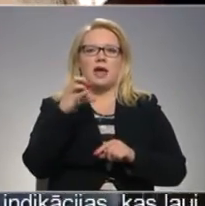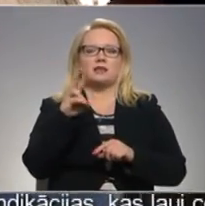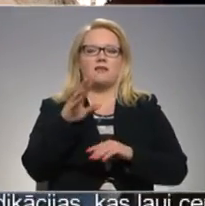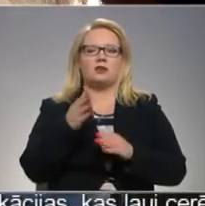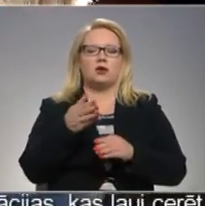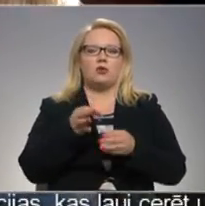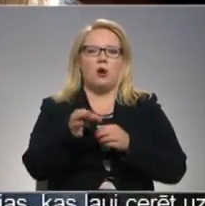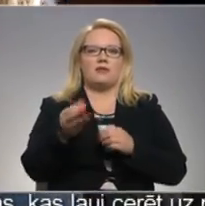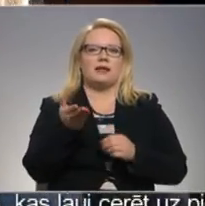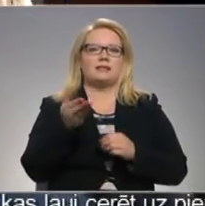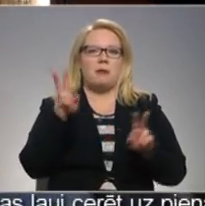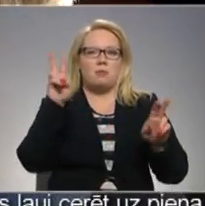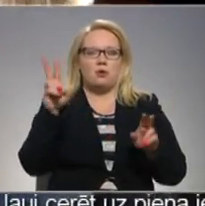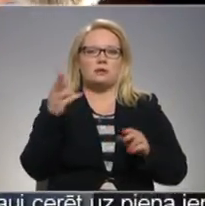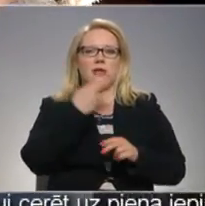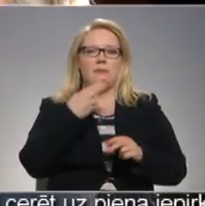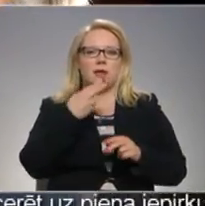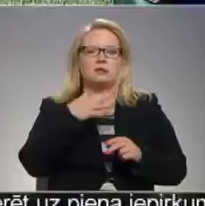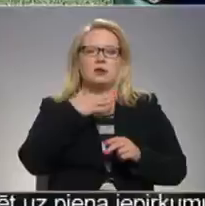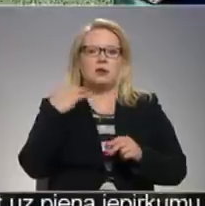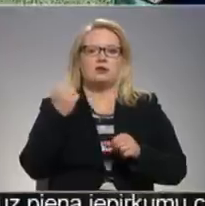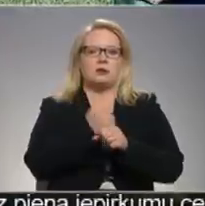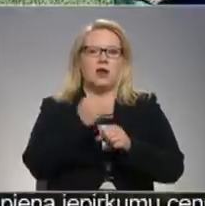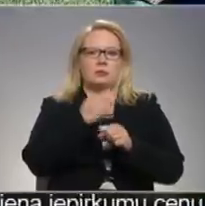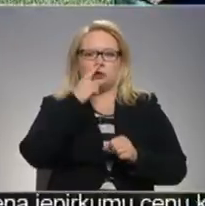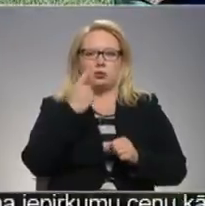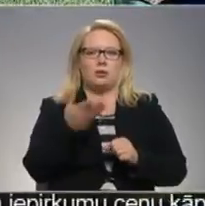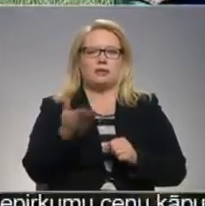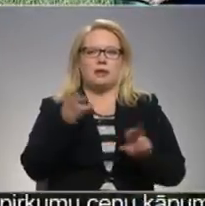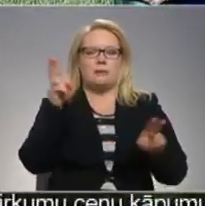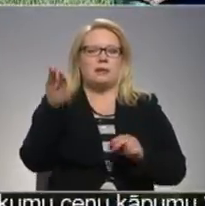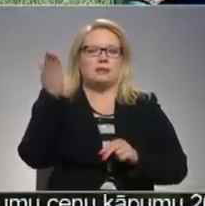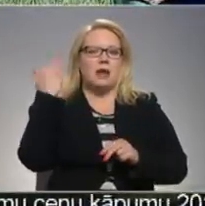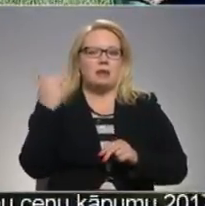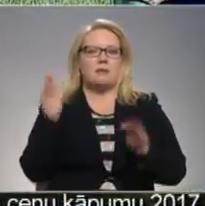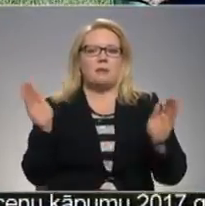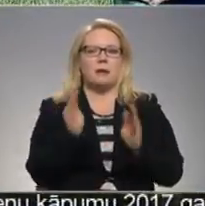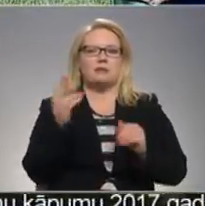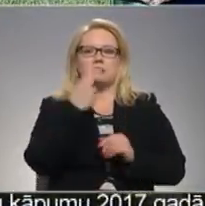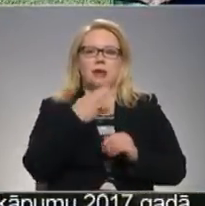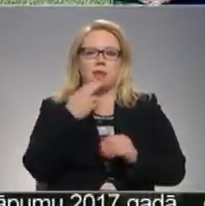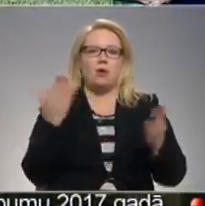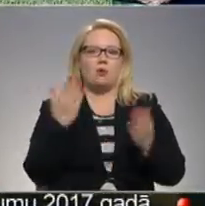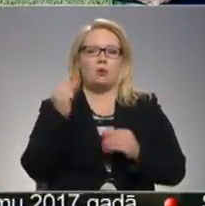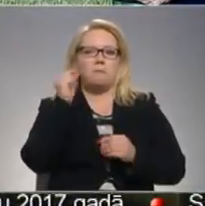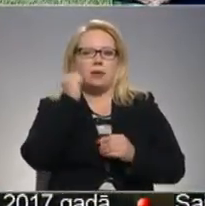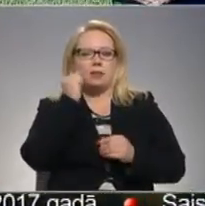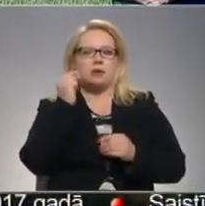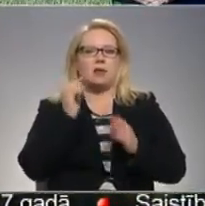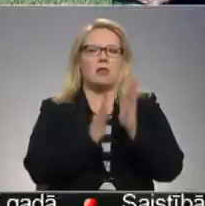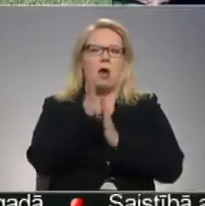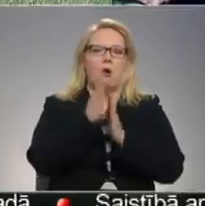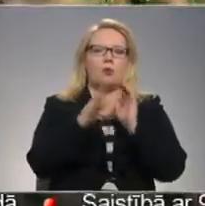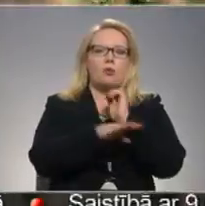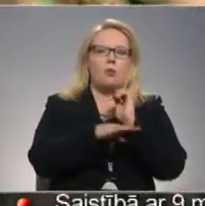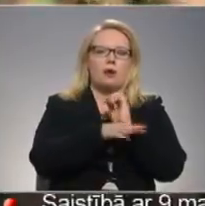cepļos, saimniecējais muguras jau vairākas darba stundas. Cepļi ir sena, bet neliela saimniecība, kurā ir gan bites, gan augļu koki, gan